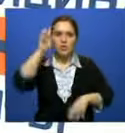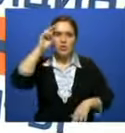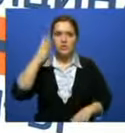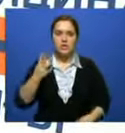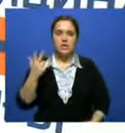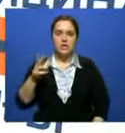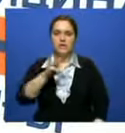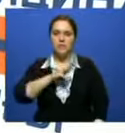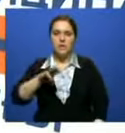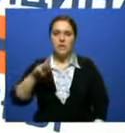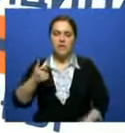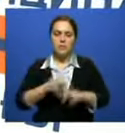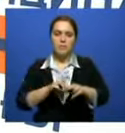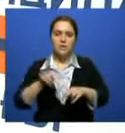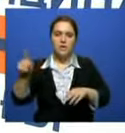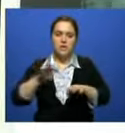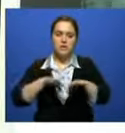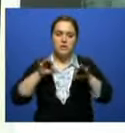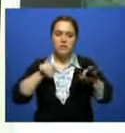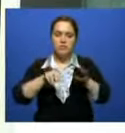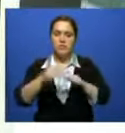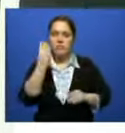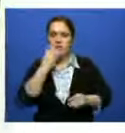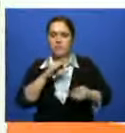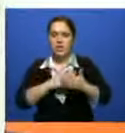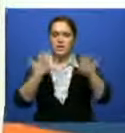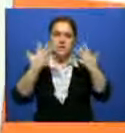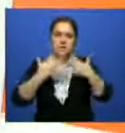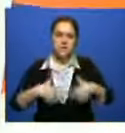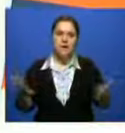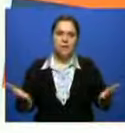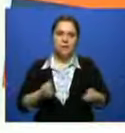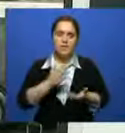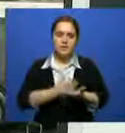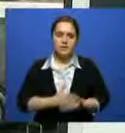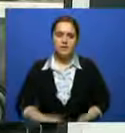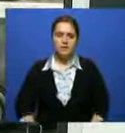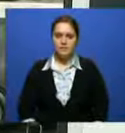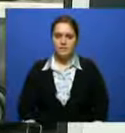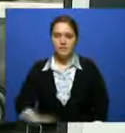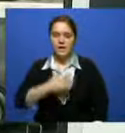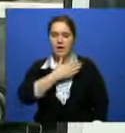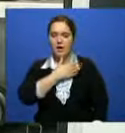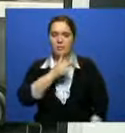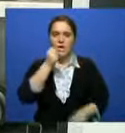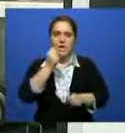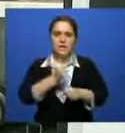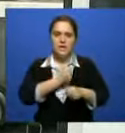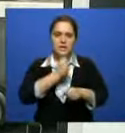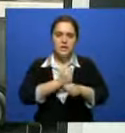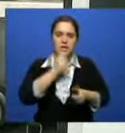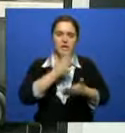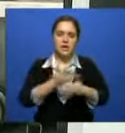миллиона тенге. В реанимационном автомобиле новейшее медицинское и спасательное оборудование. Мы производим деблокирование из